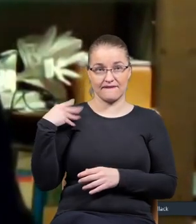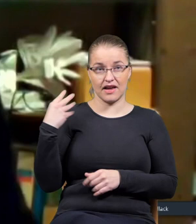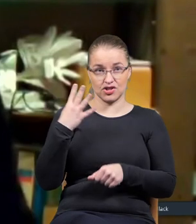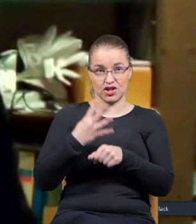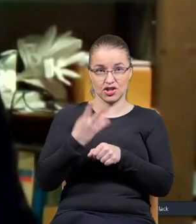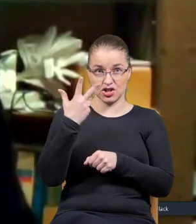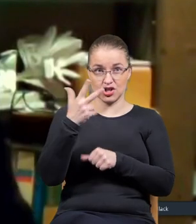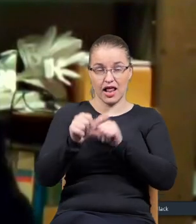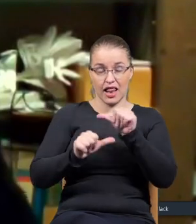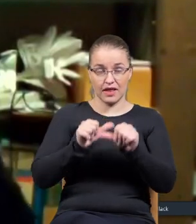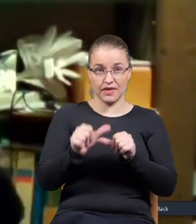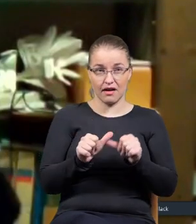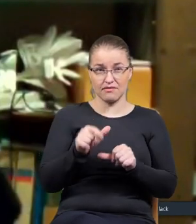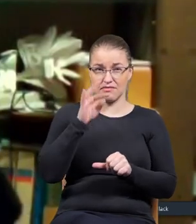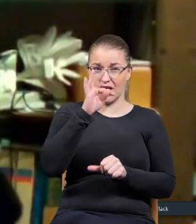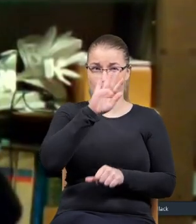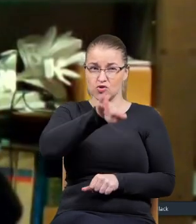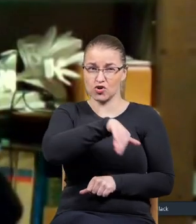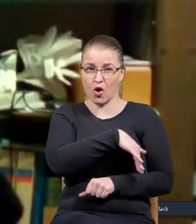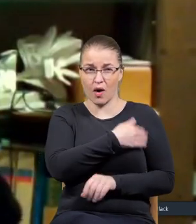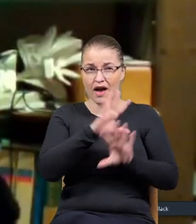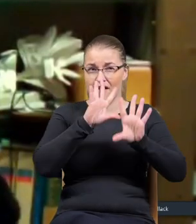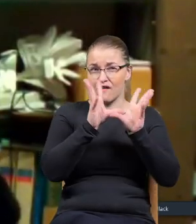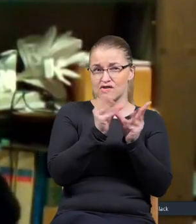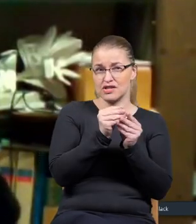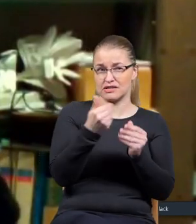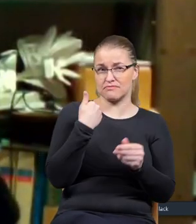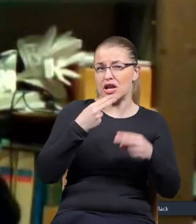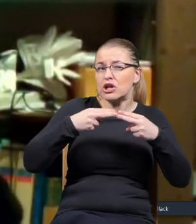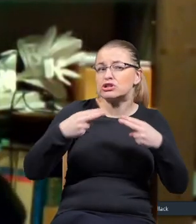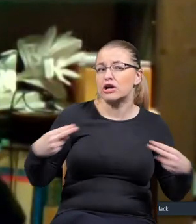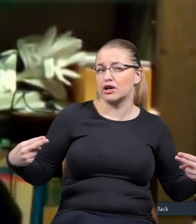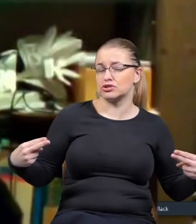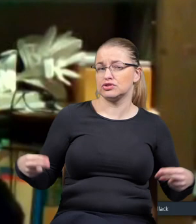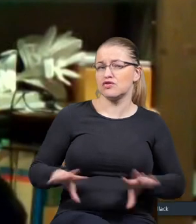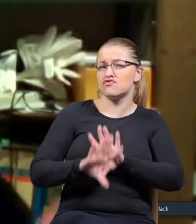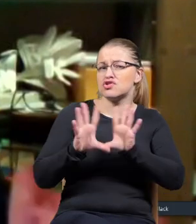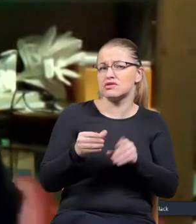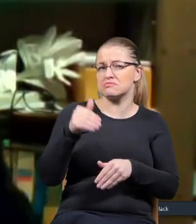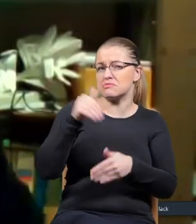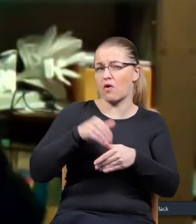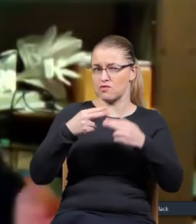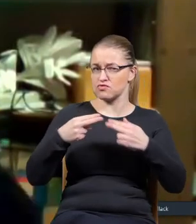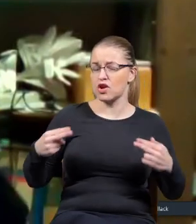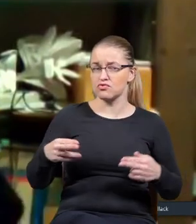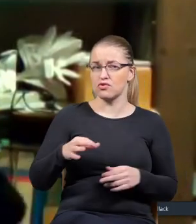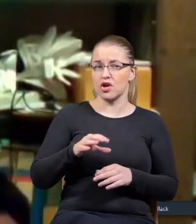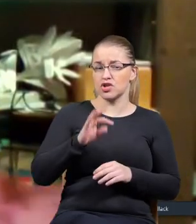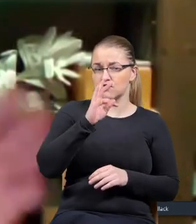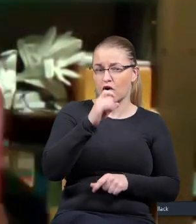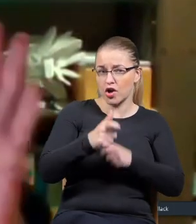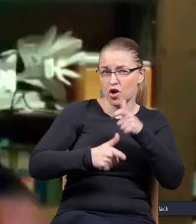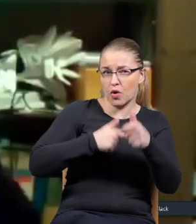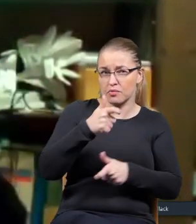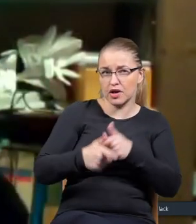lata i u niego w szkole oni wszyscy byli krzeczni, prawda? One krzeczni byli, oni robili swoje,